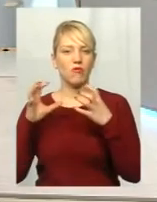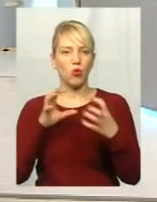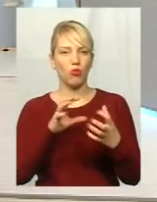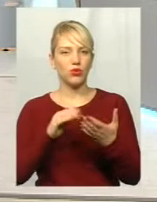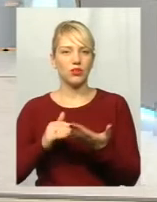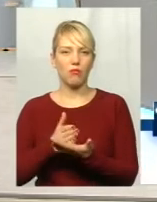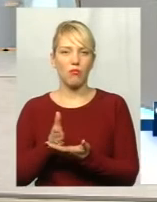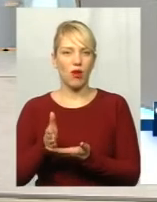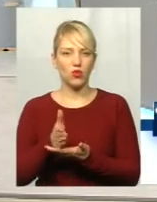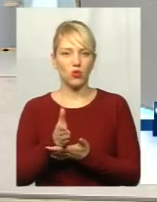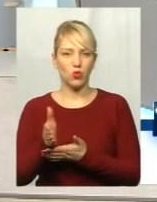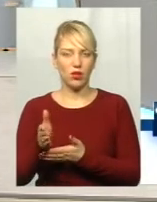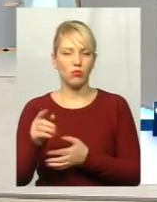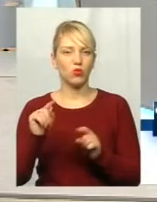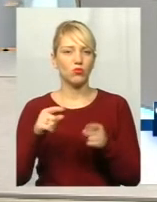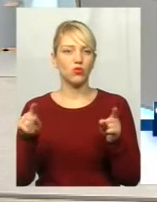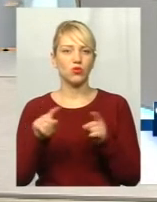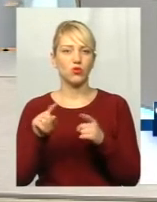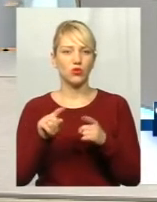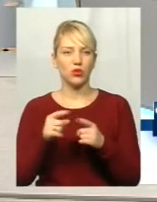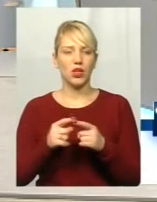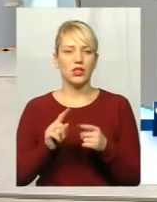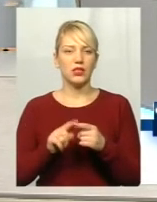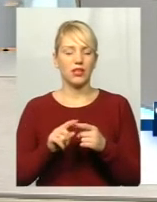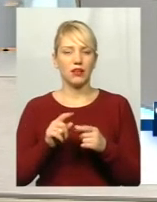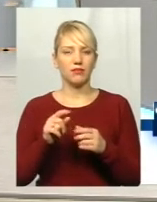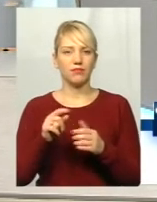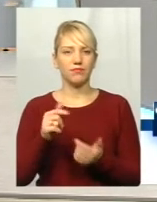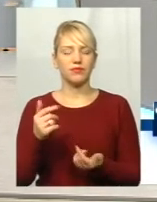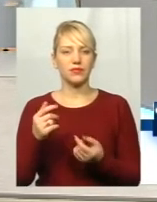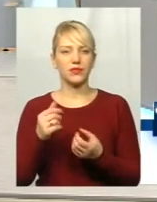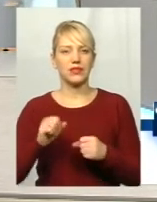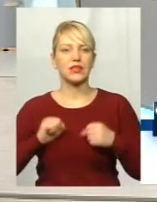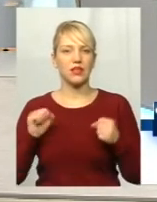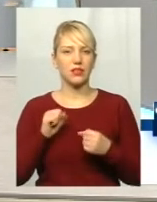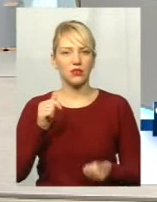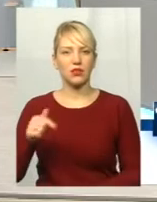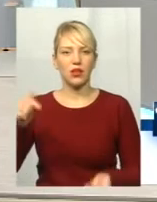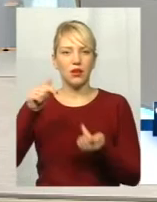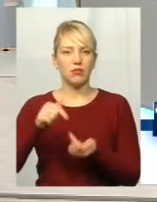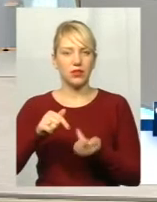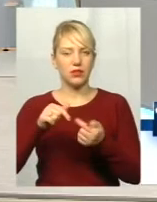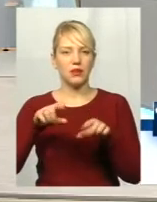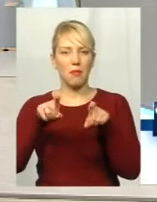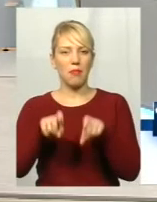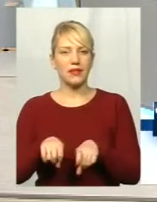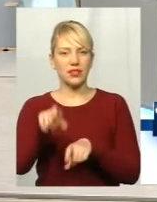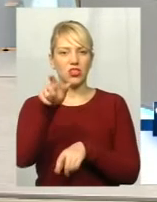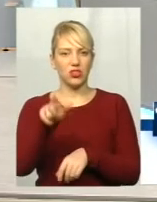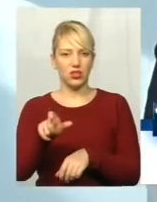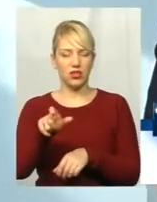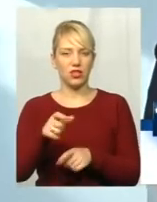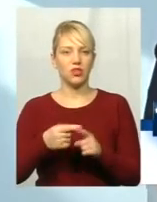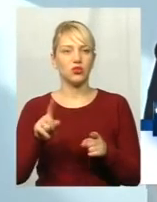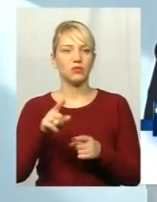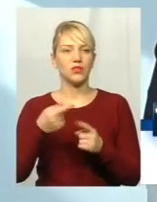тому що маршрути, вони накатуються під пасажира, для того, щоб було, ну, доцільно експлуатувати